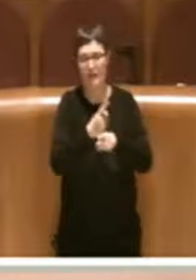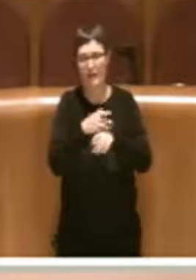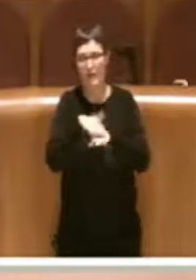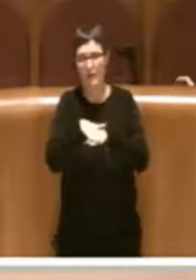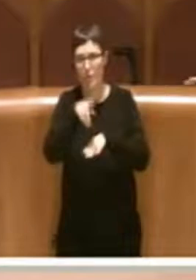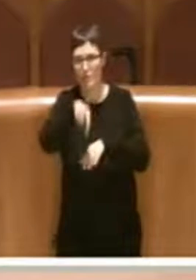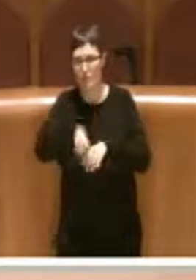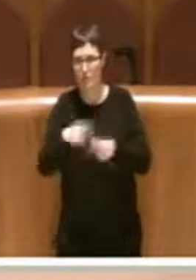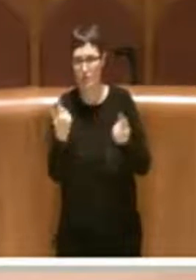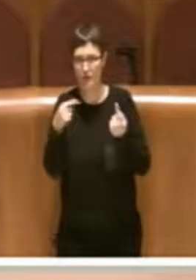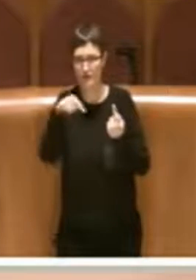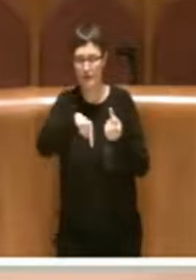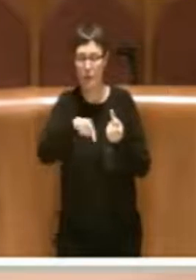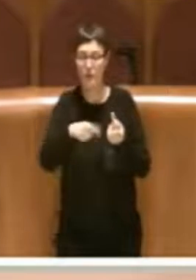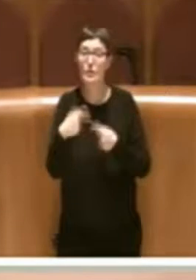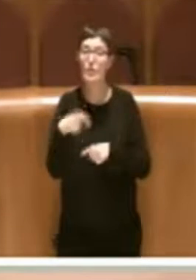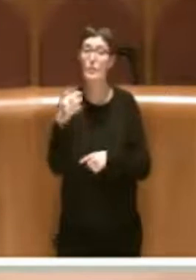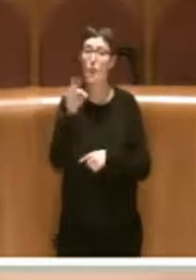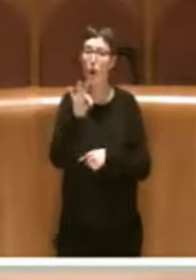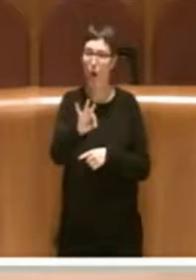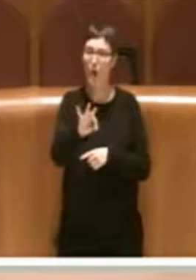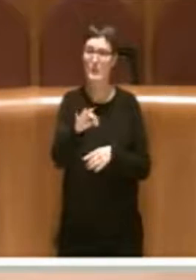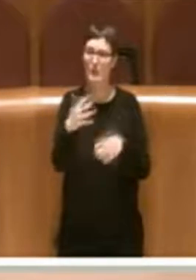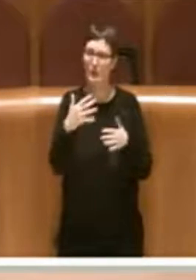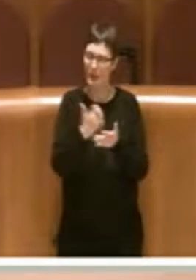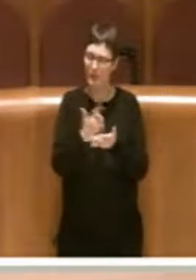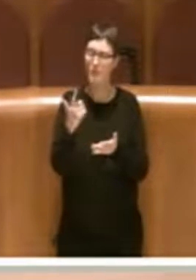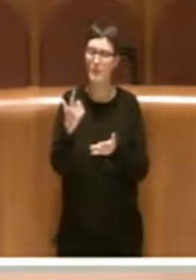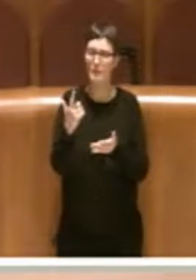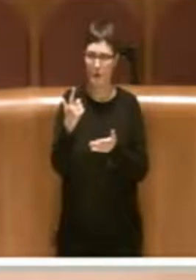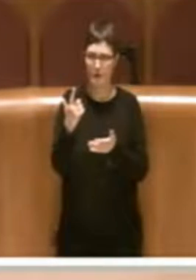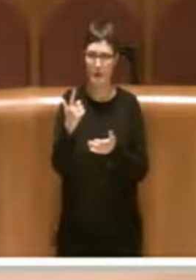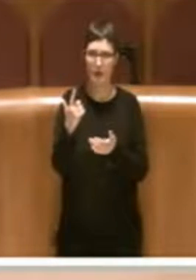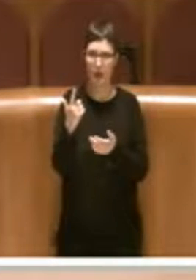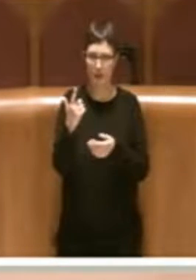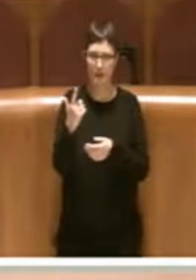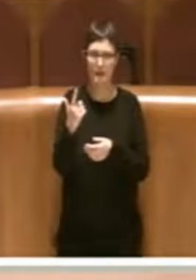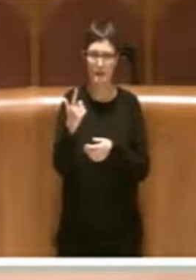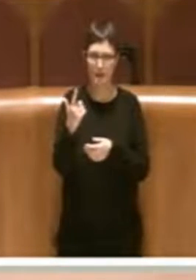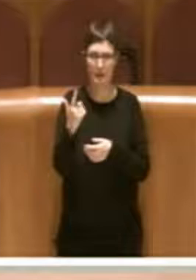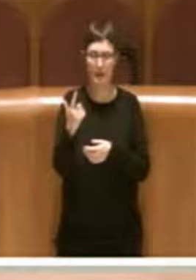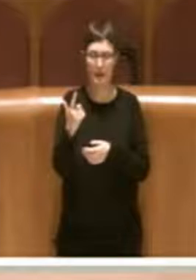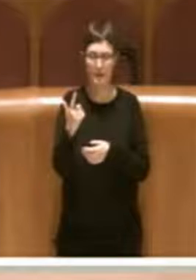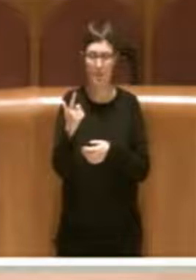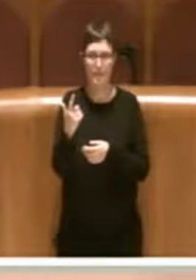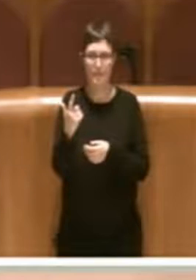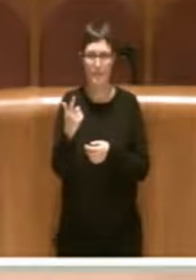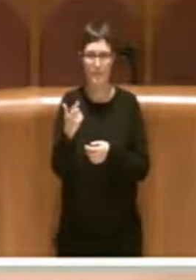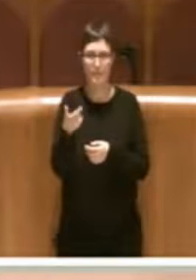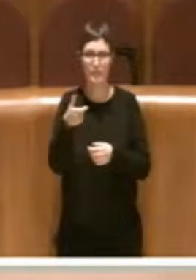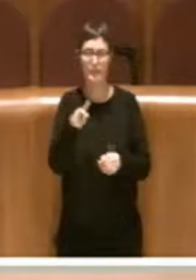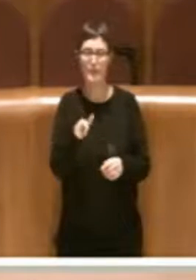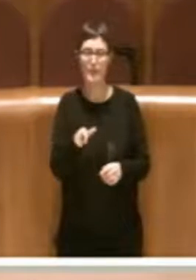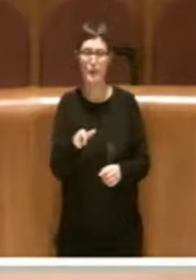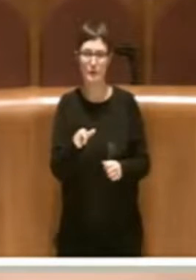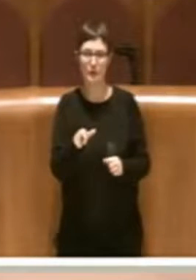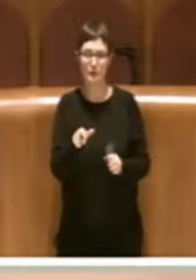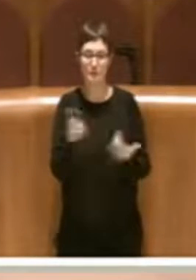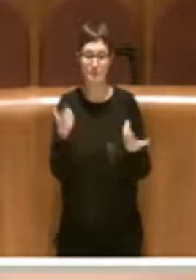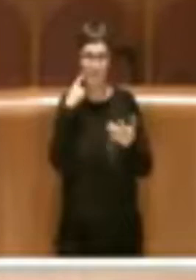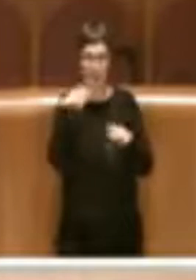molto significativo, molto importante, soprattutto perché con questo